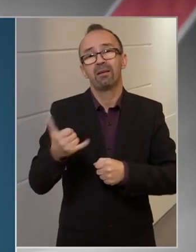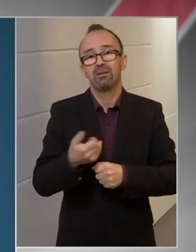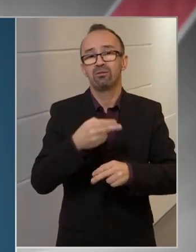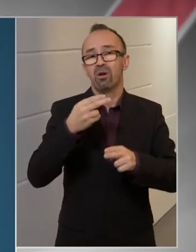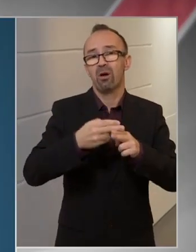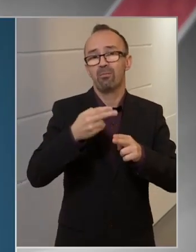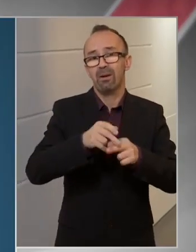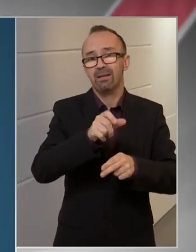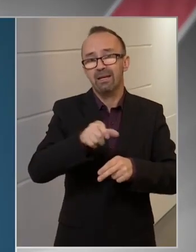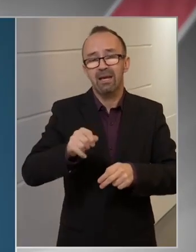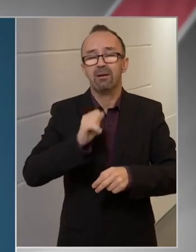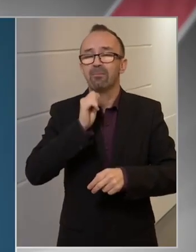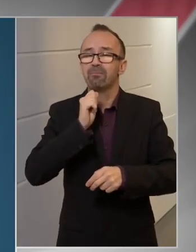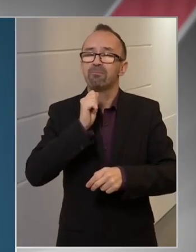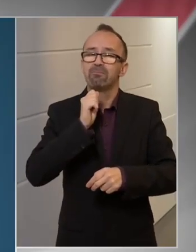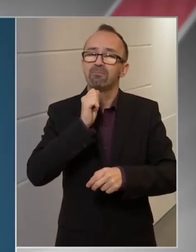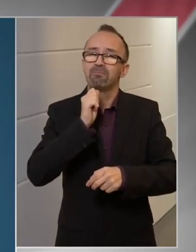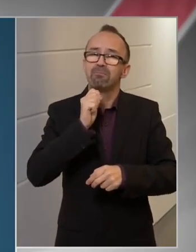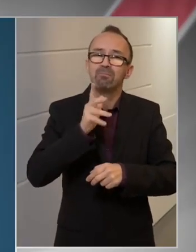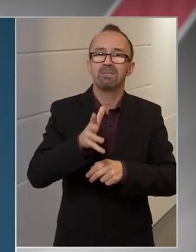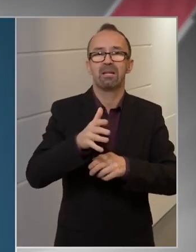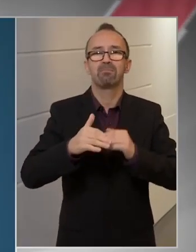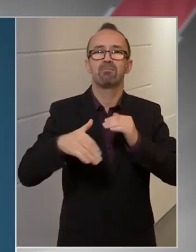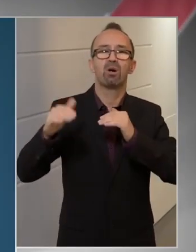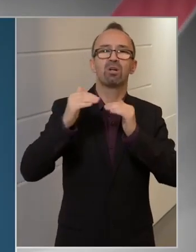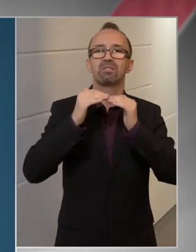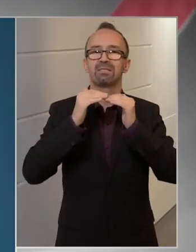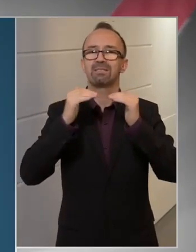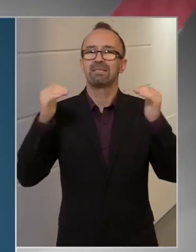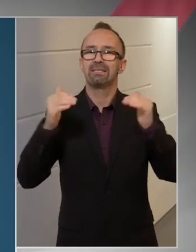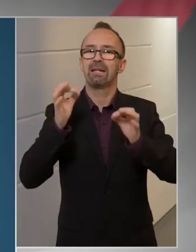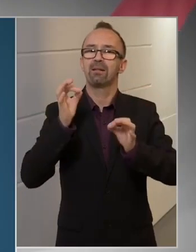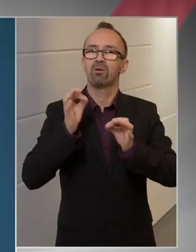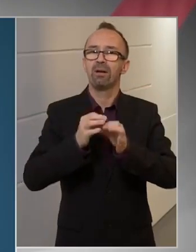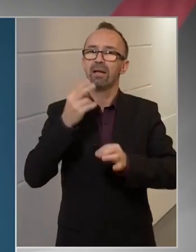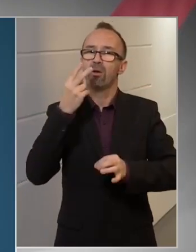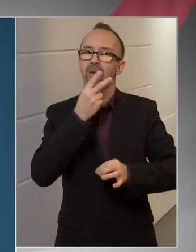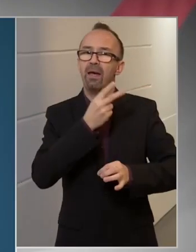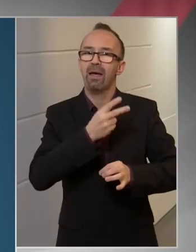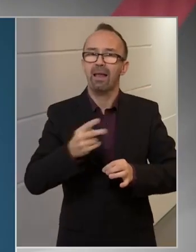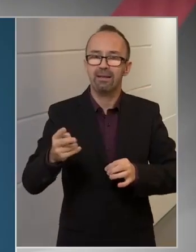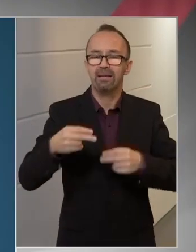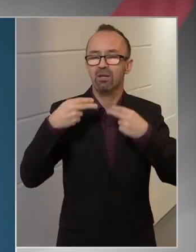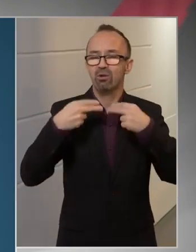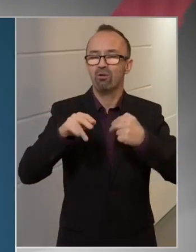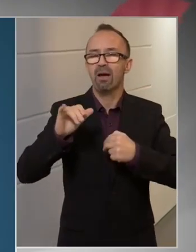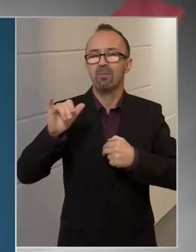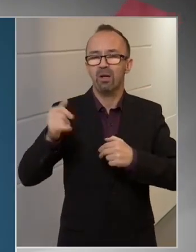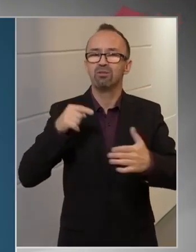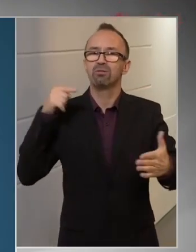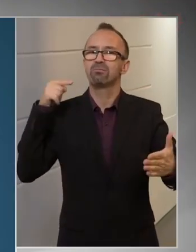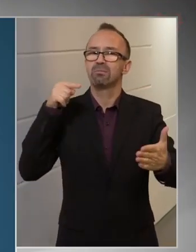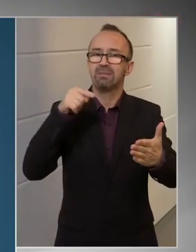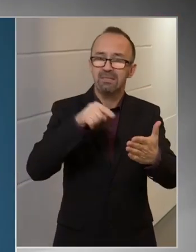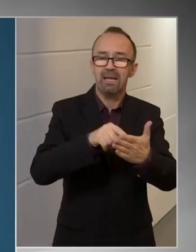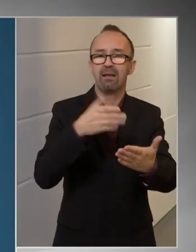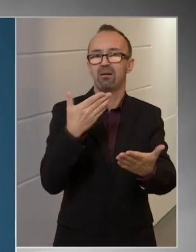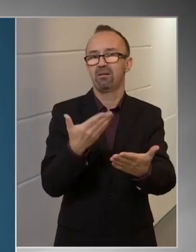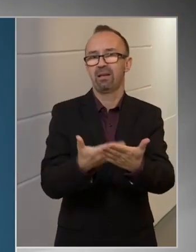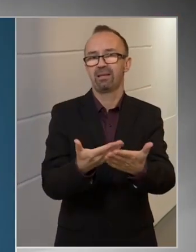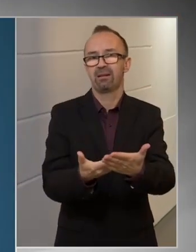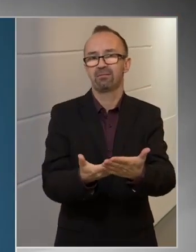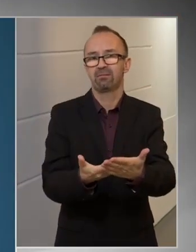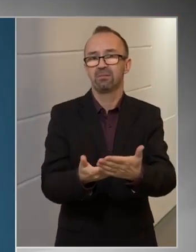betegeknek a mindenkori, magas szinten történő ellátása továbbra is cél kell, hogy